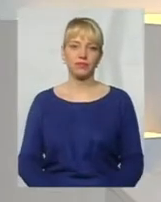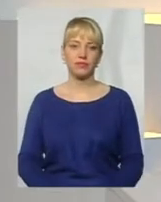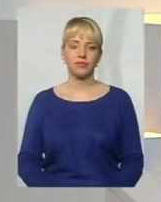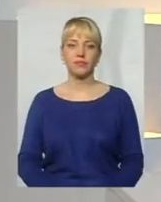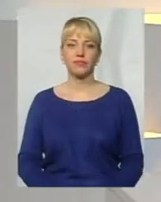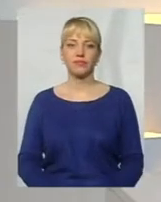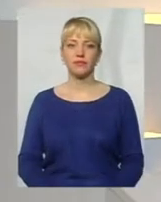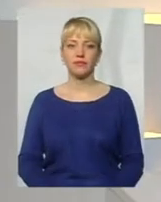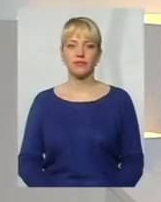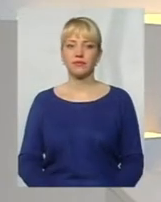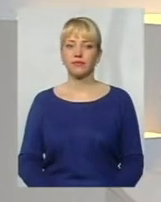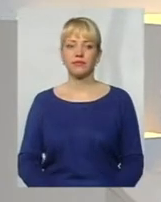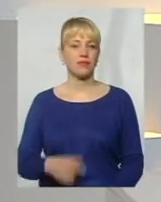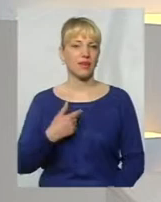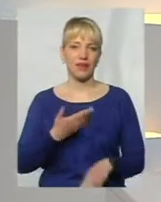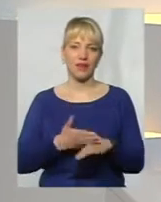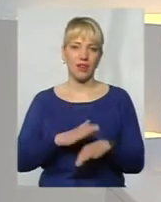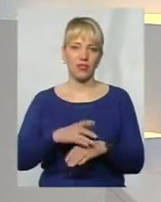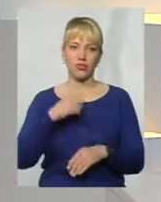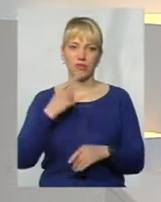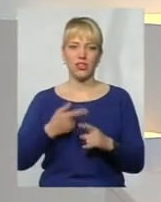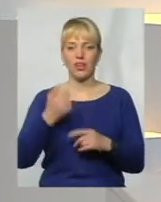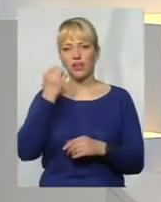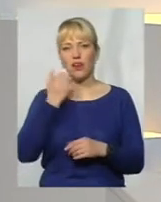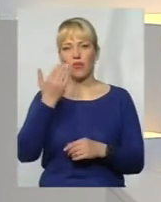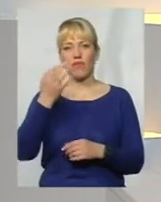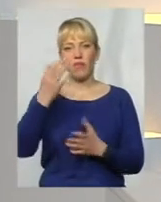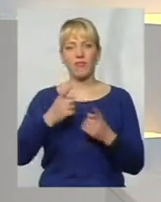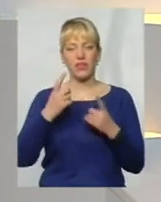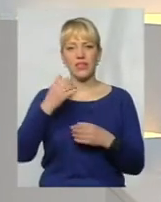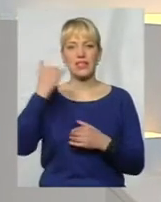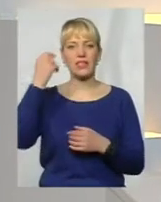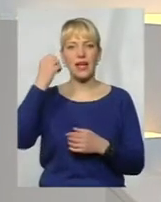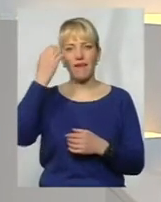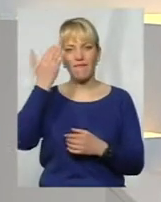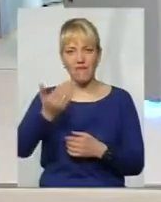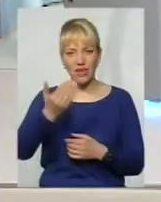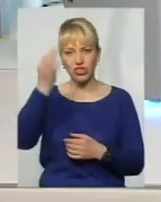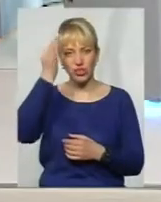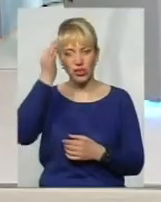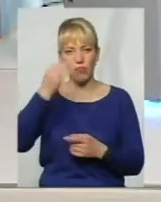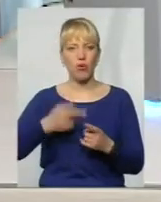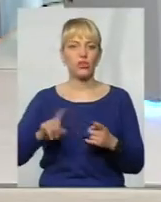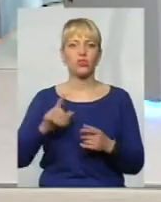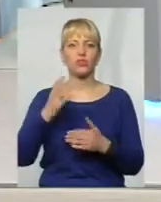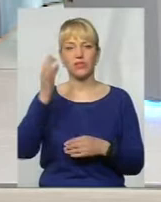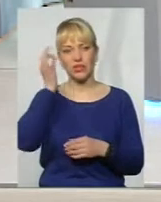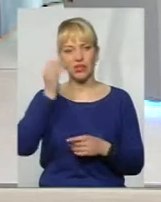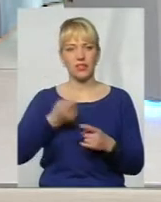Дякую вам, дякую за ваші спогади. Володимир Анатольевич, що ви згадаєте?